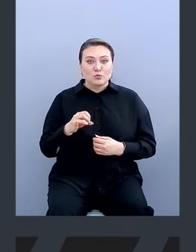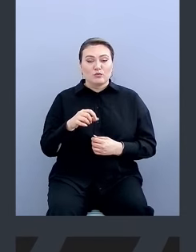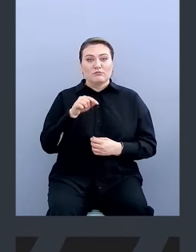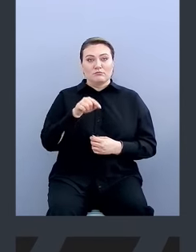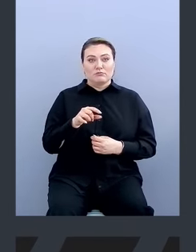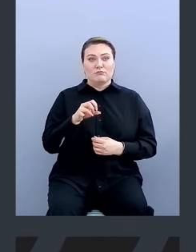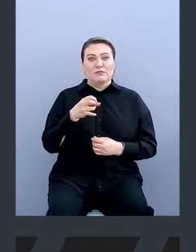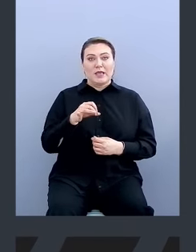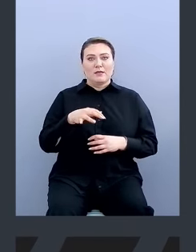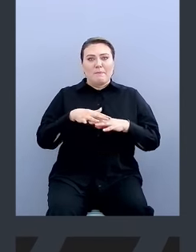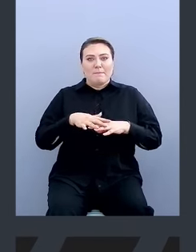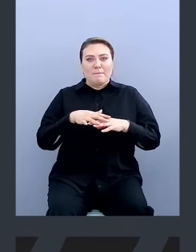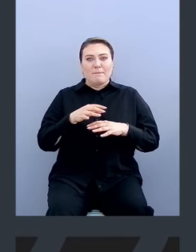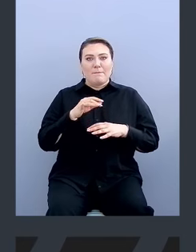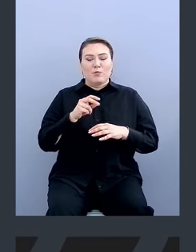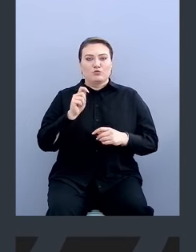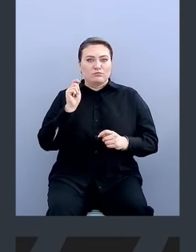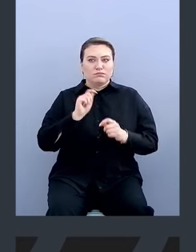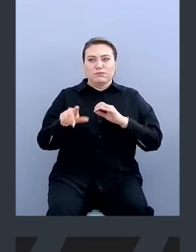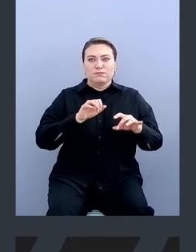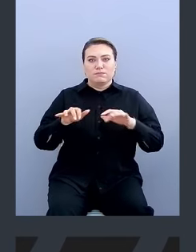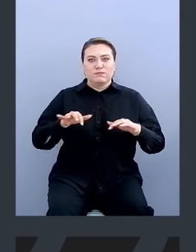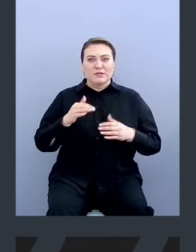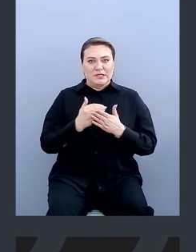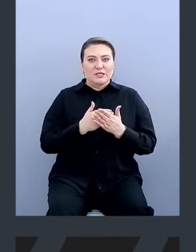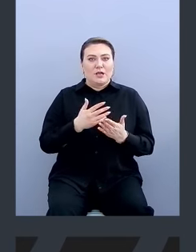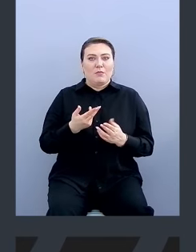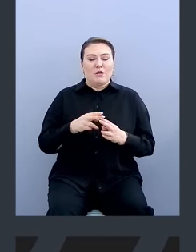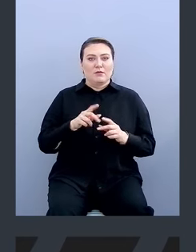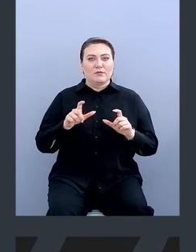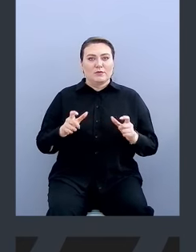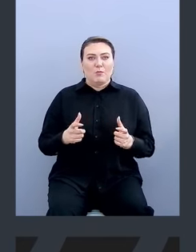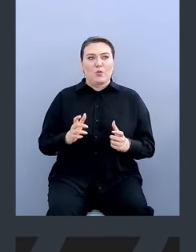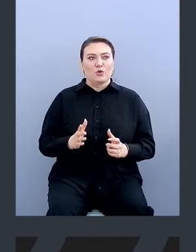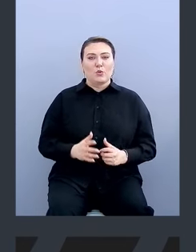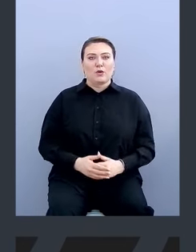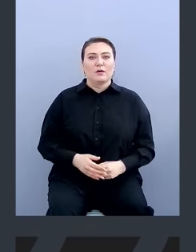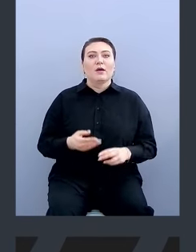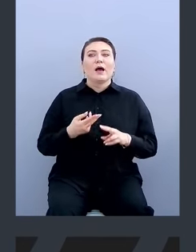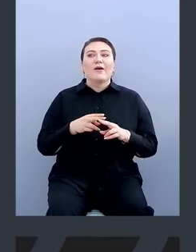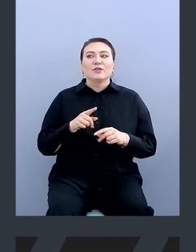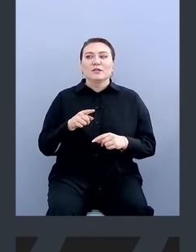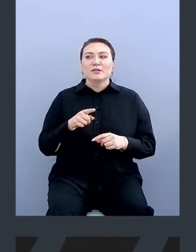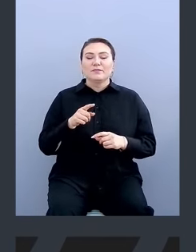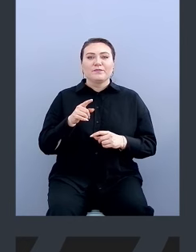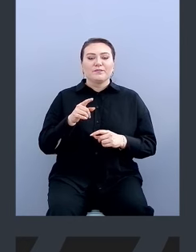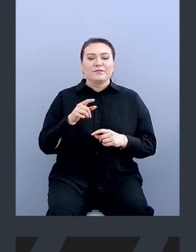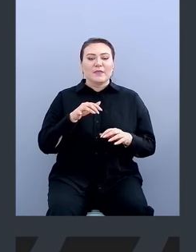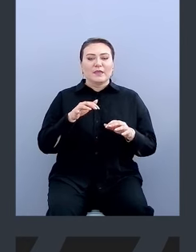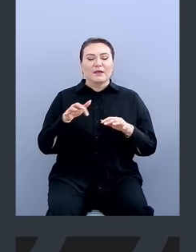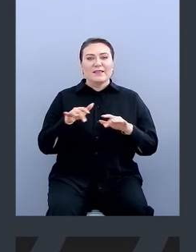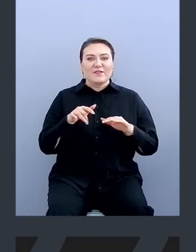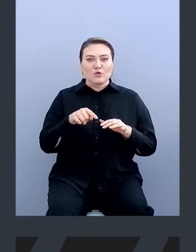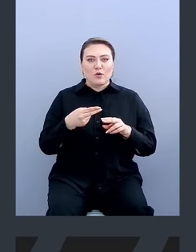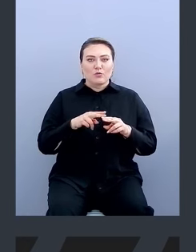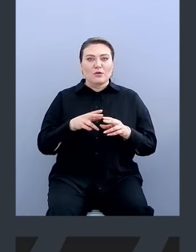там пуш-система, она не полита и пушит. Я имею в виду, что вот этот движок, который агрегирует всю информацию и принимает